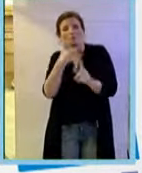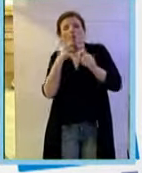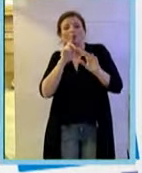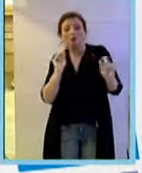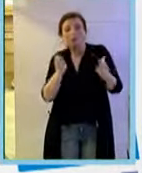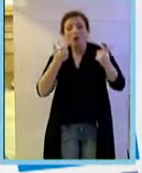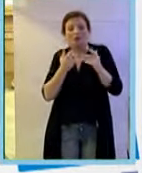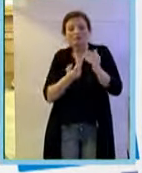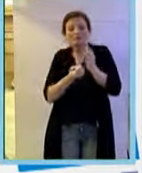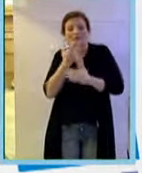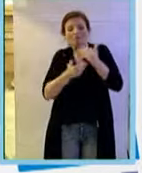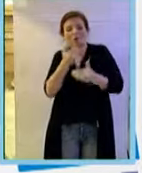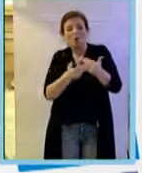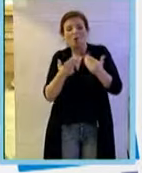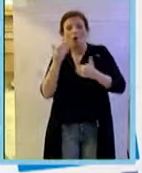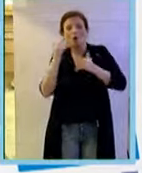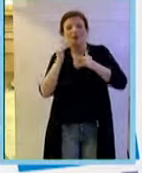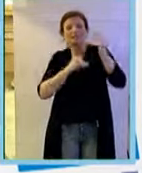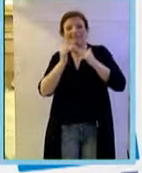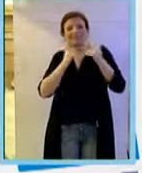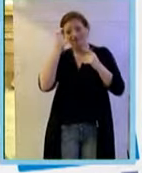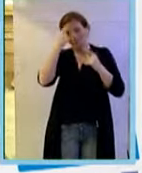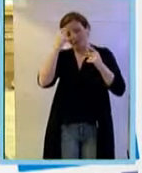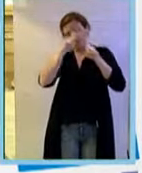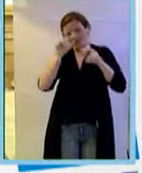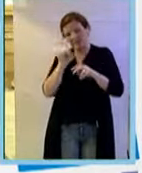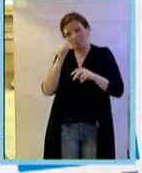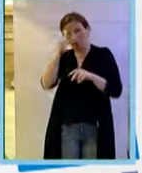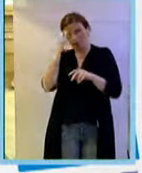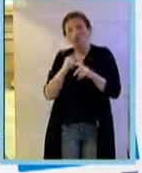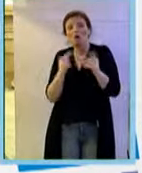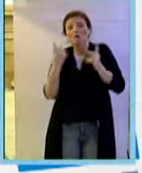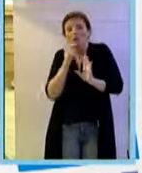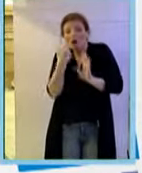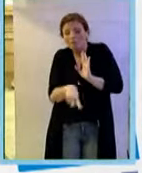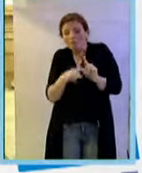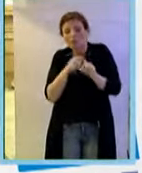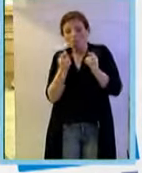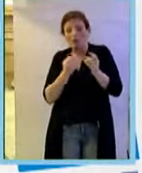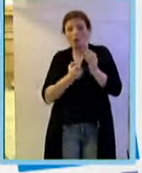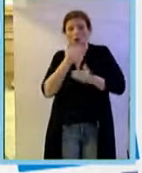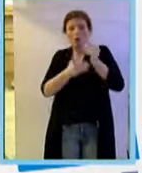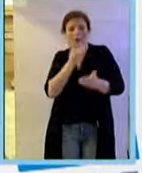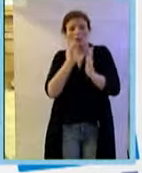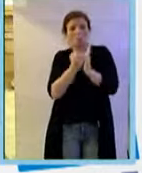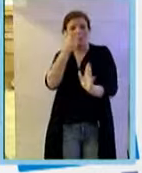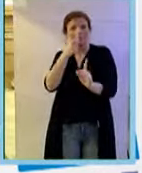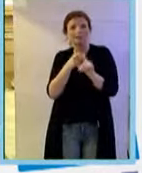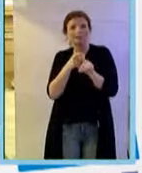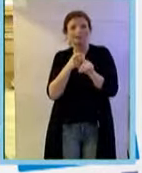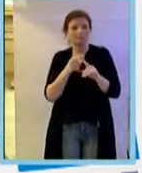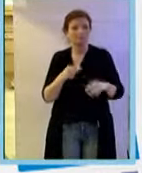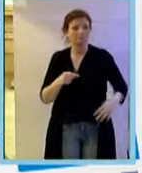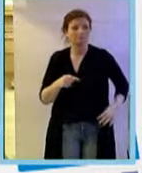sviluppo del sistema simpatico. Questo è stato chiaramente un importante progresso nel campo che ha guidato la ricerca.